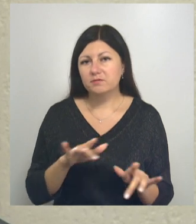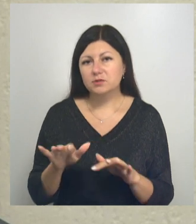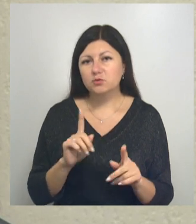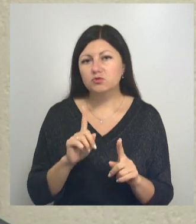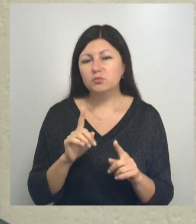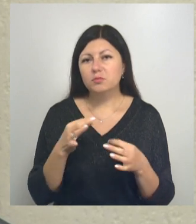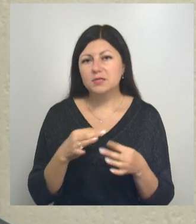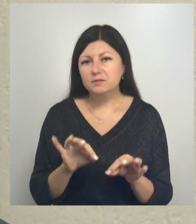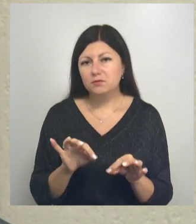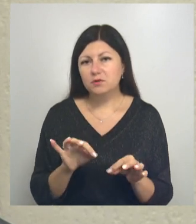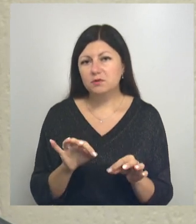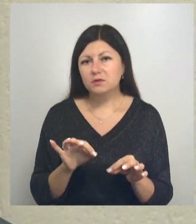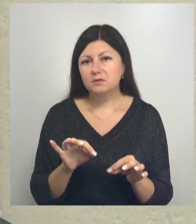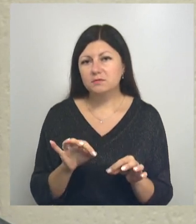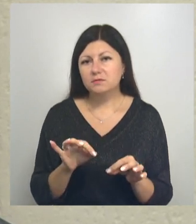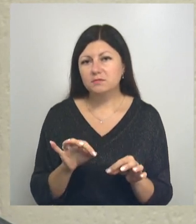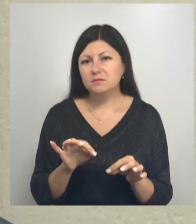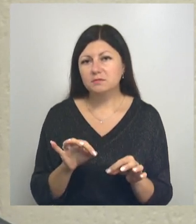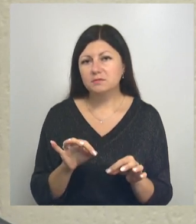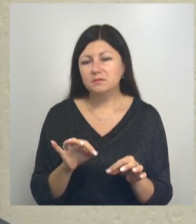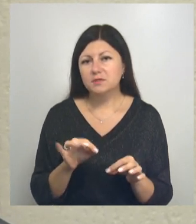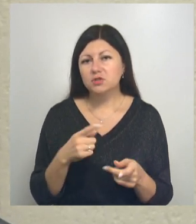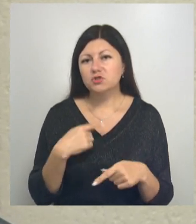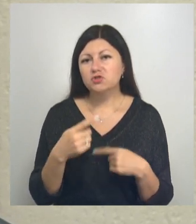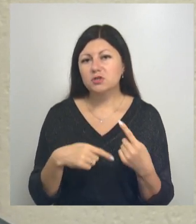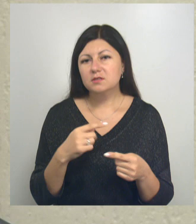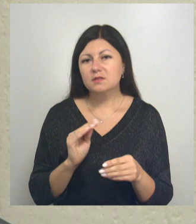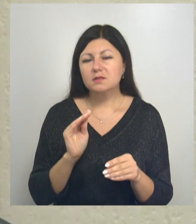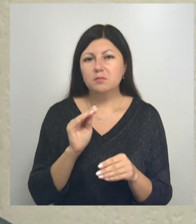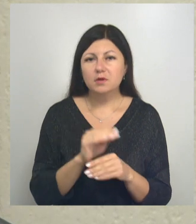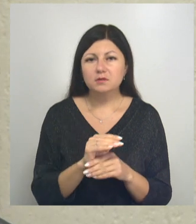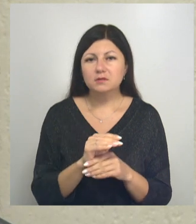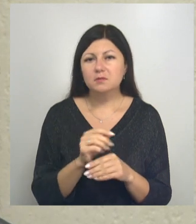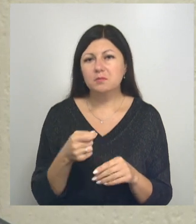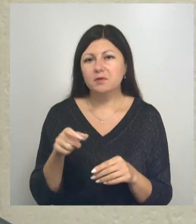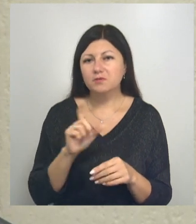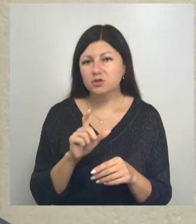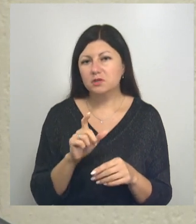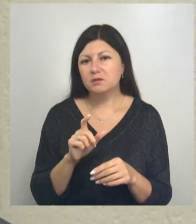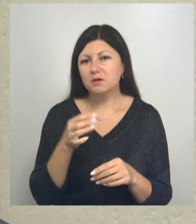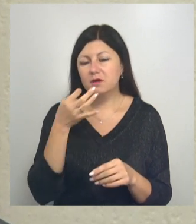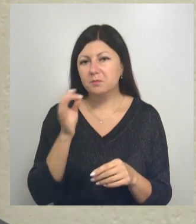позволила, опять, через дополнительное повышение компетенции